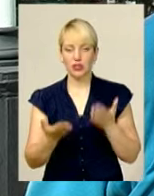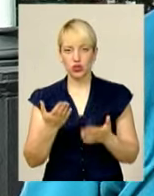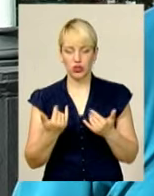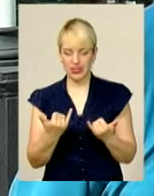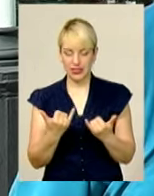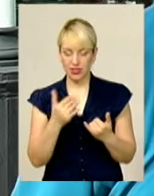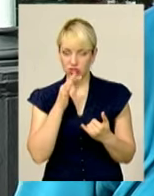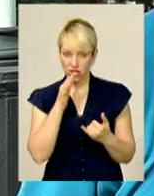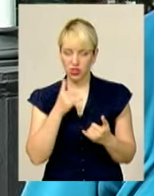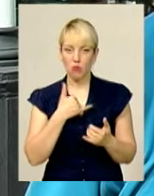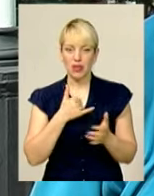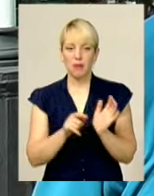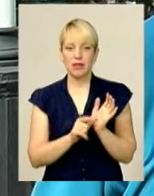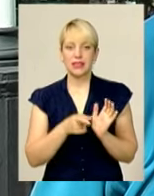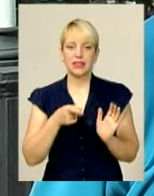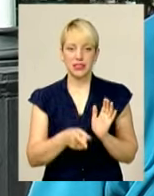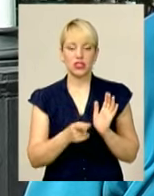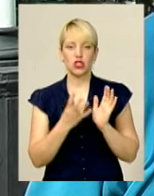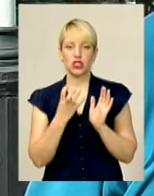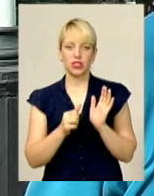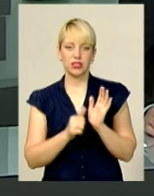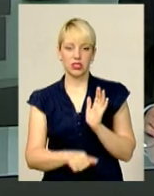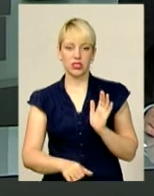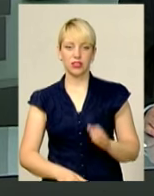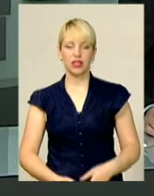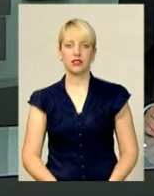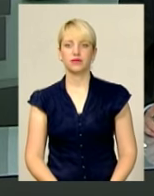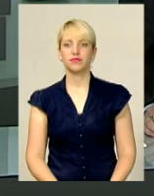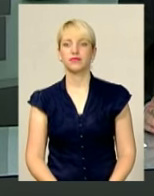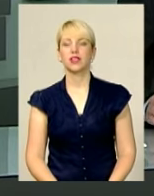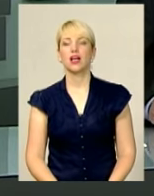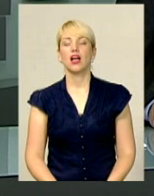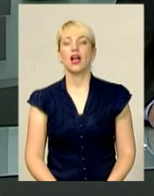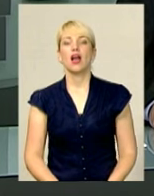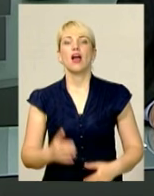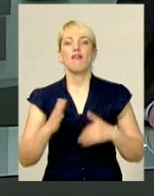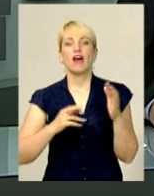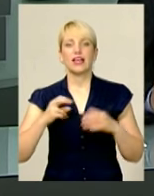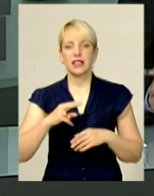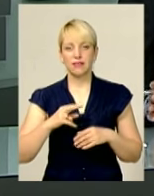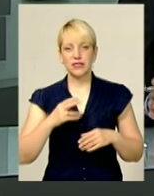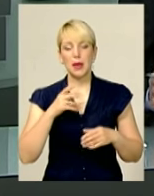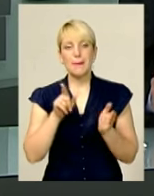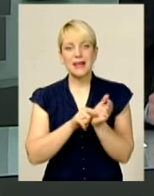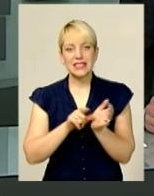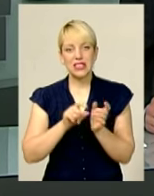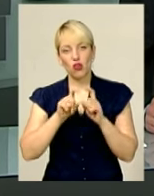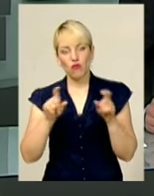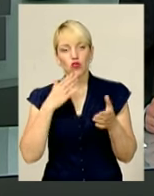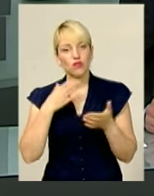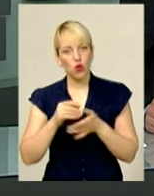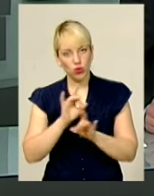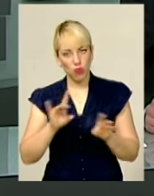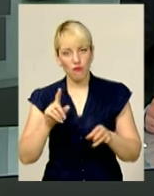даний час в мене пенсія 1460. У фахівців пенсійного фонду свої пояснення. Вони